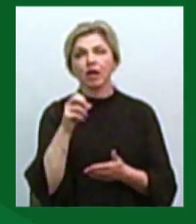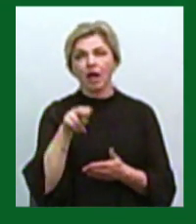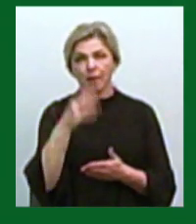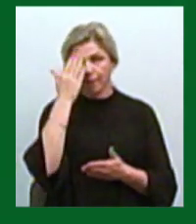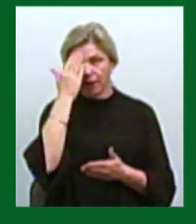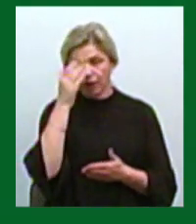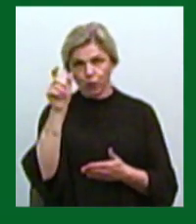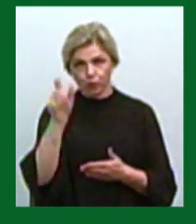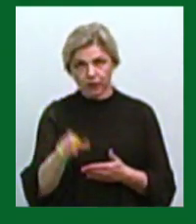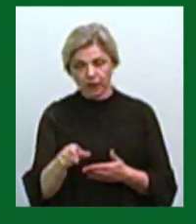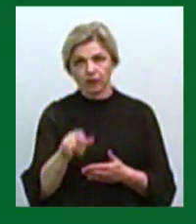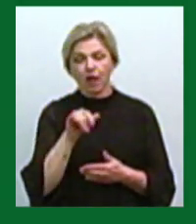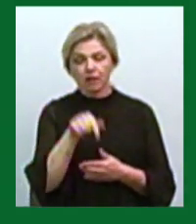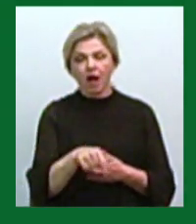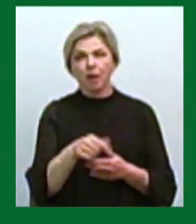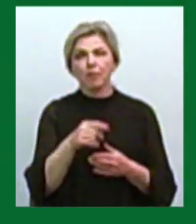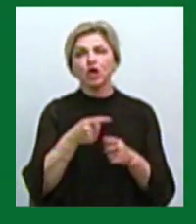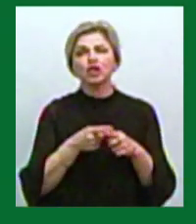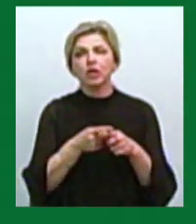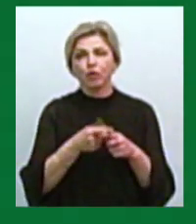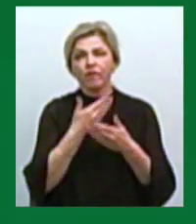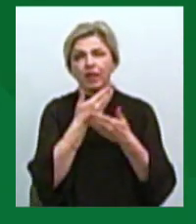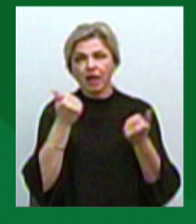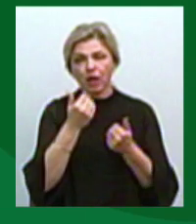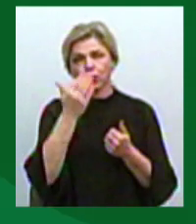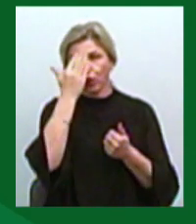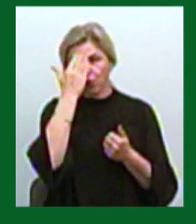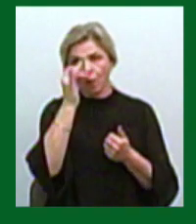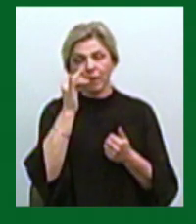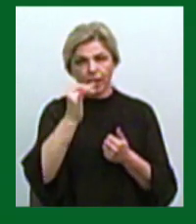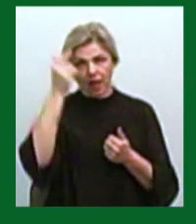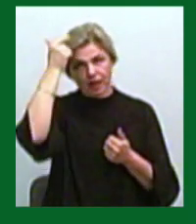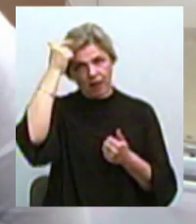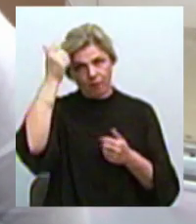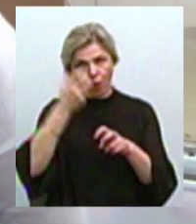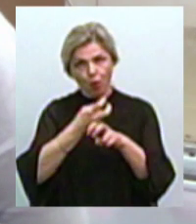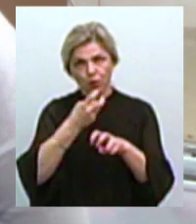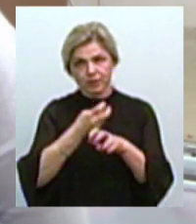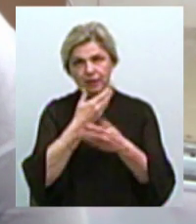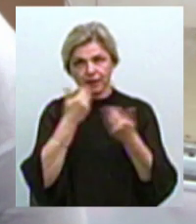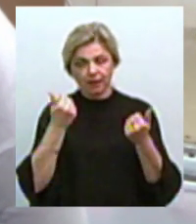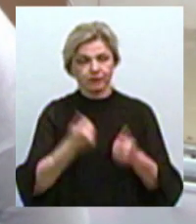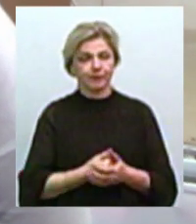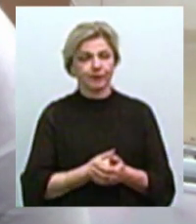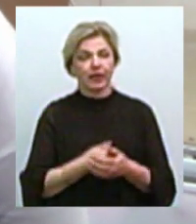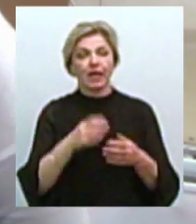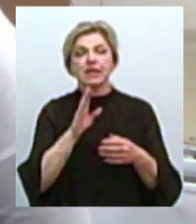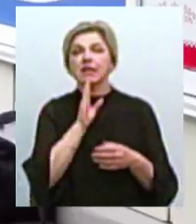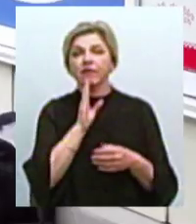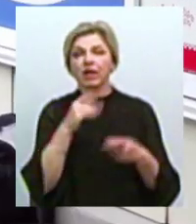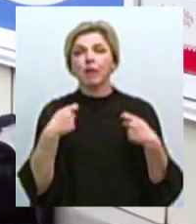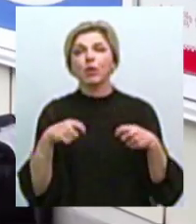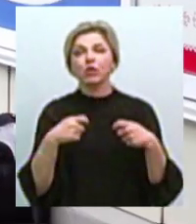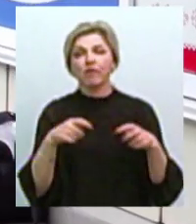У ньому частково відсутні лобова та тім'яна кістки. Світлана, продавщиня магазину,